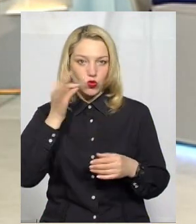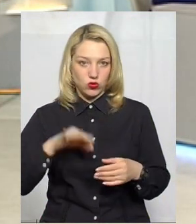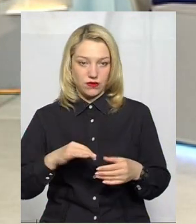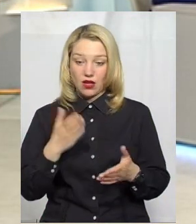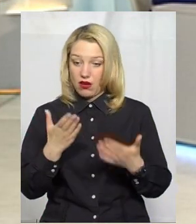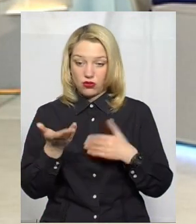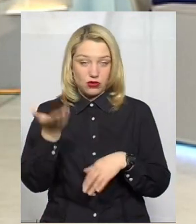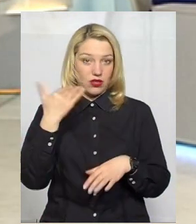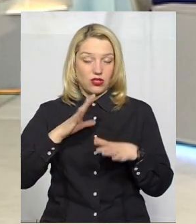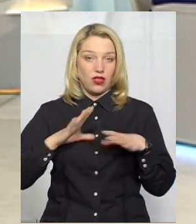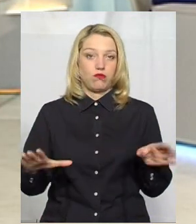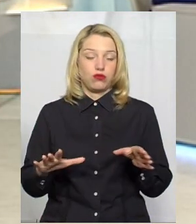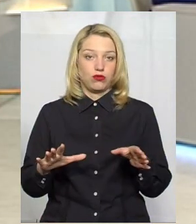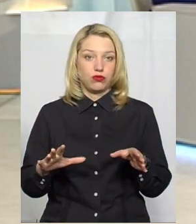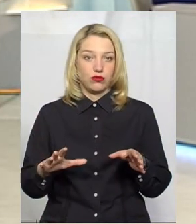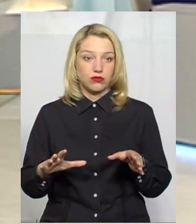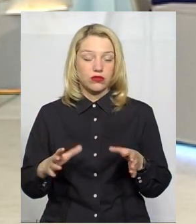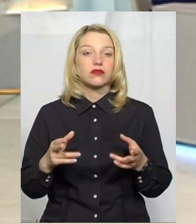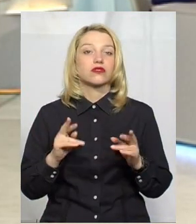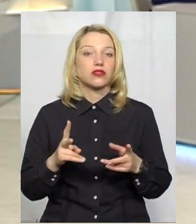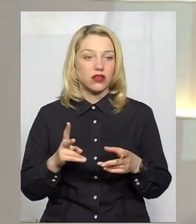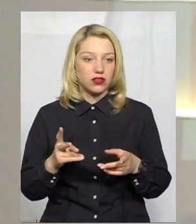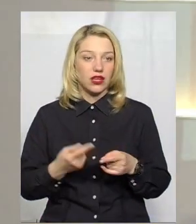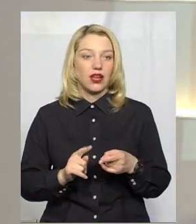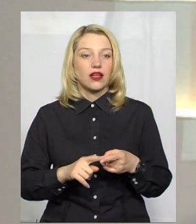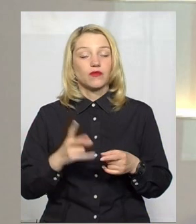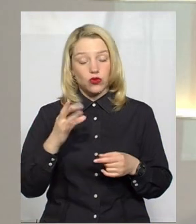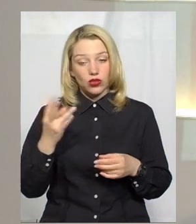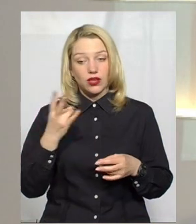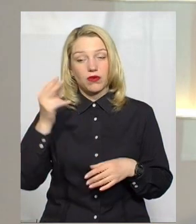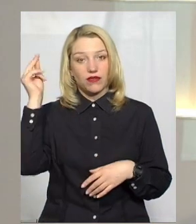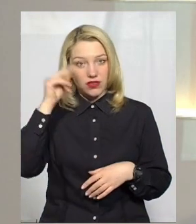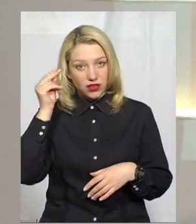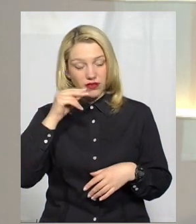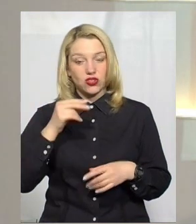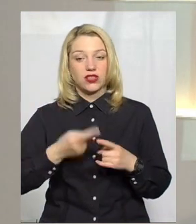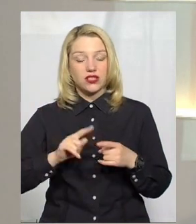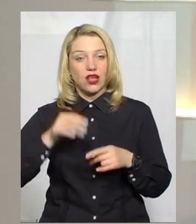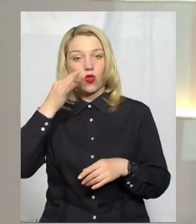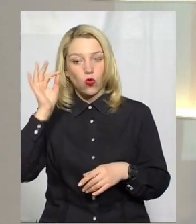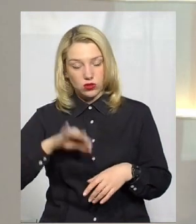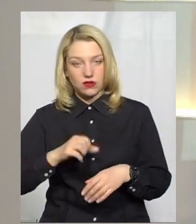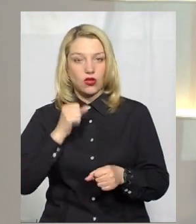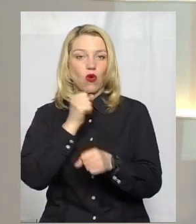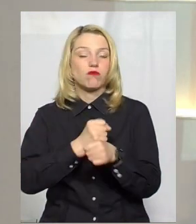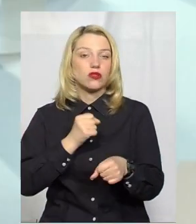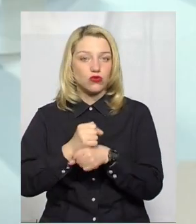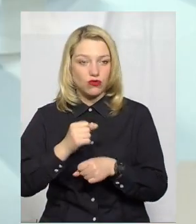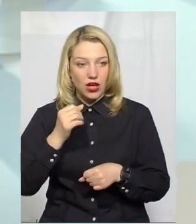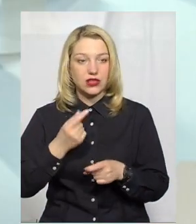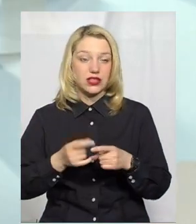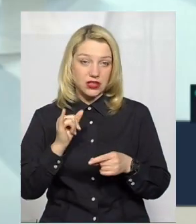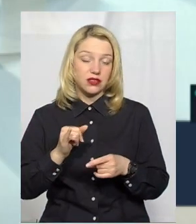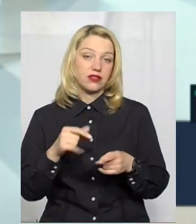його до цього не було, на щастя... Той досвід вивчити, працювати. Так, його треба вивчити, працювати. І тому